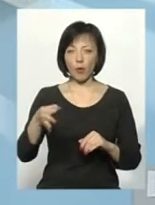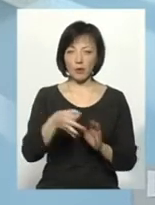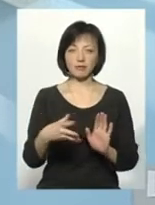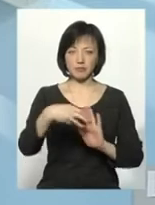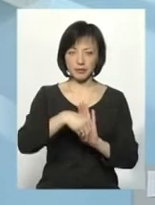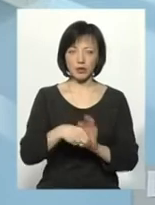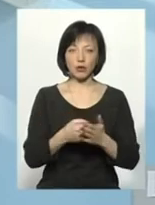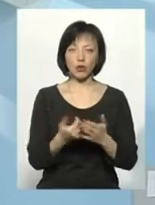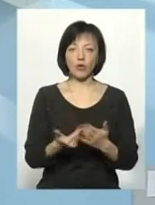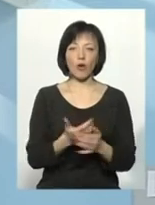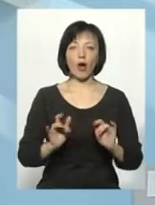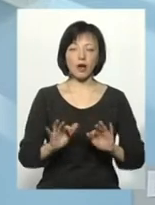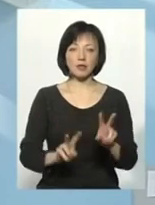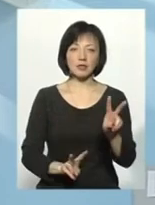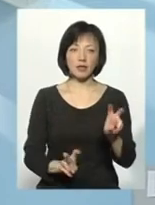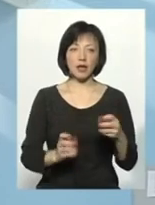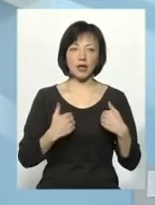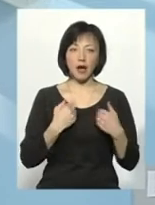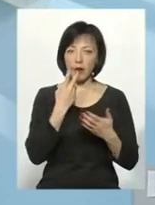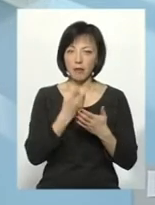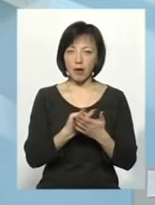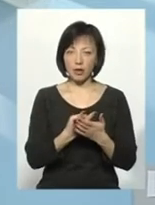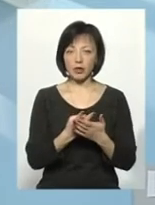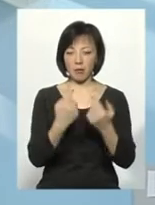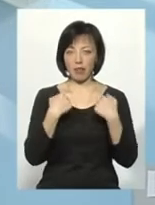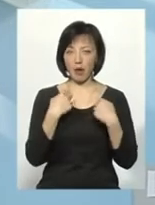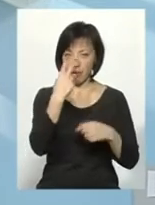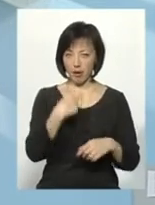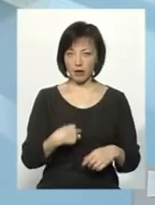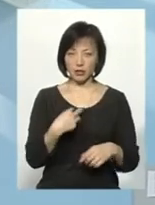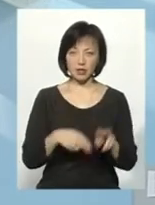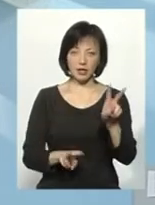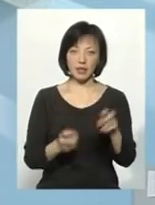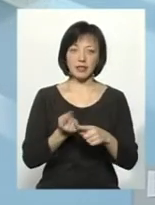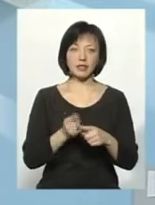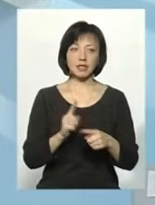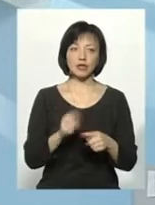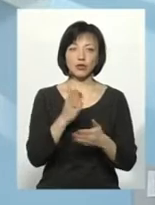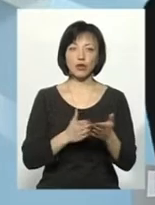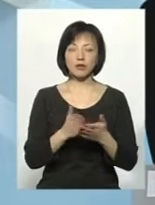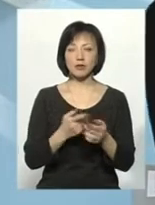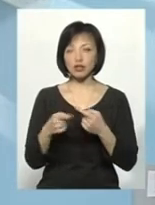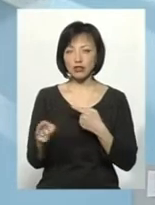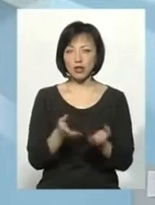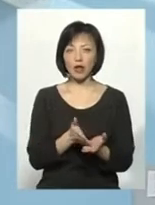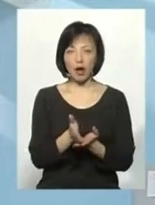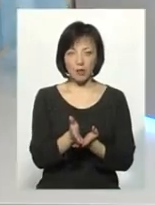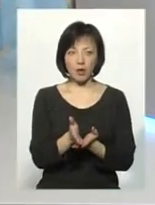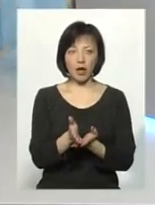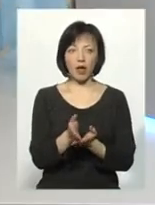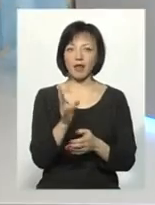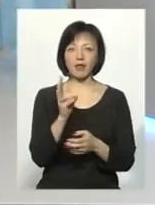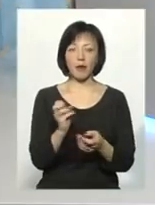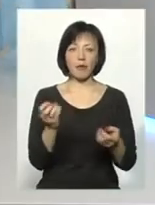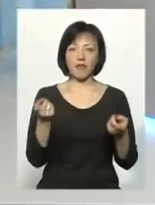до нової акції, яка називається «Я бачу і мене бачить». Це зовсім інший напрямок, але він не прямо